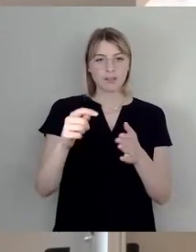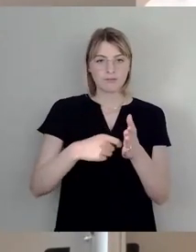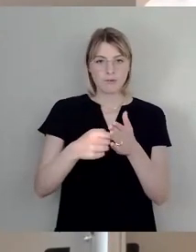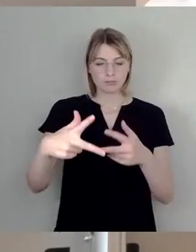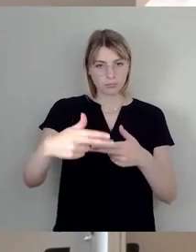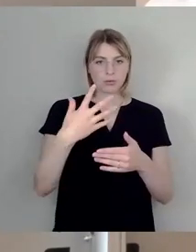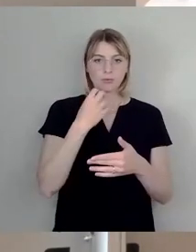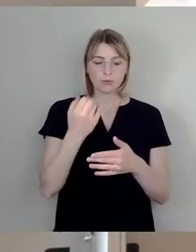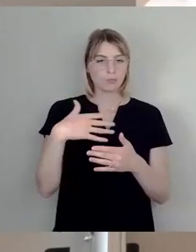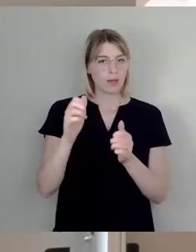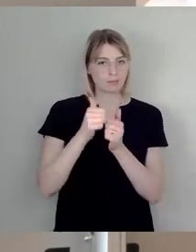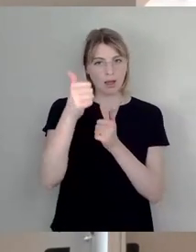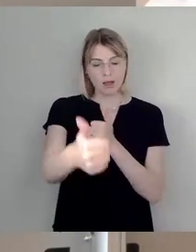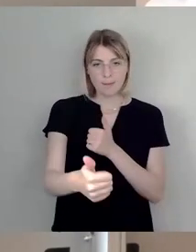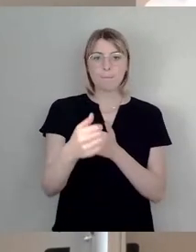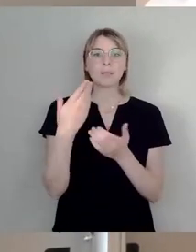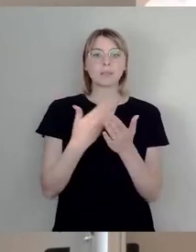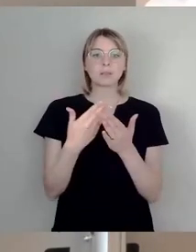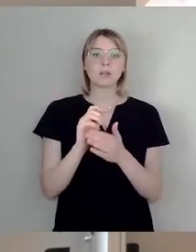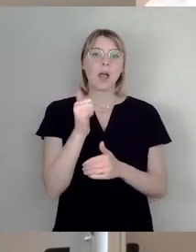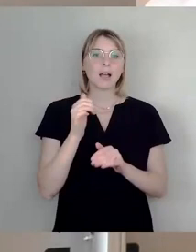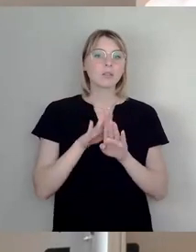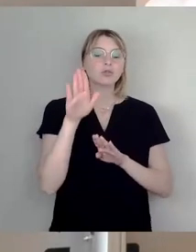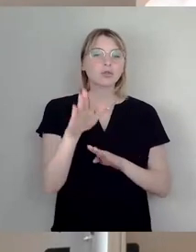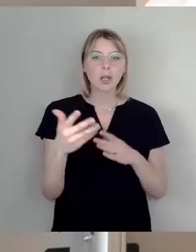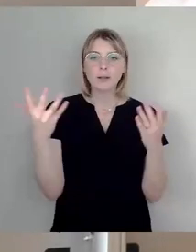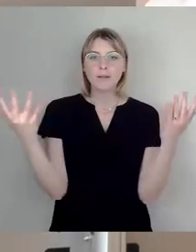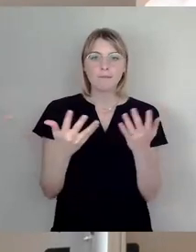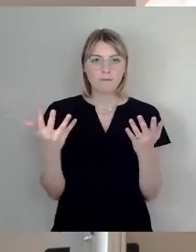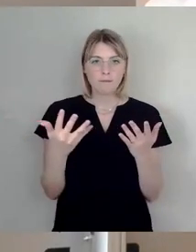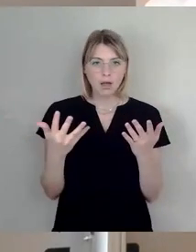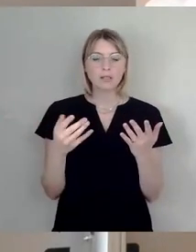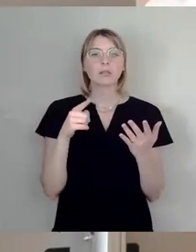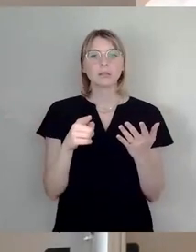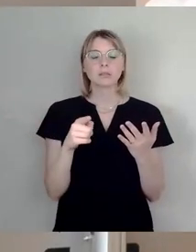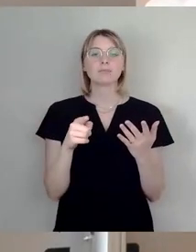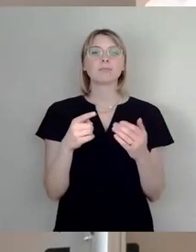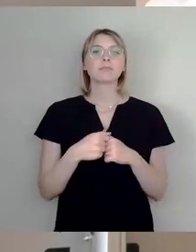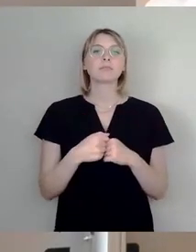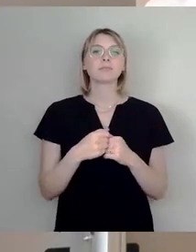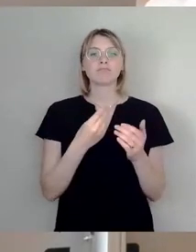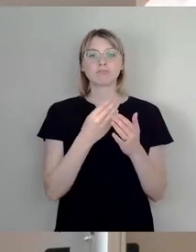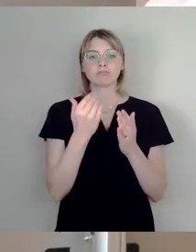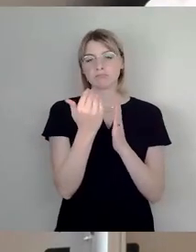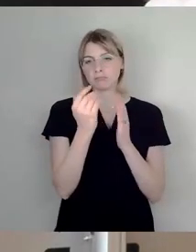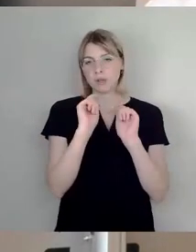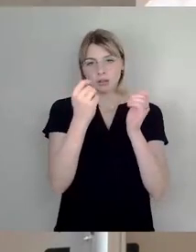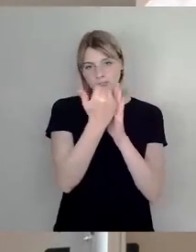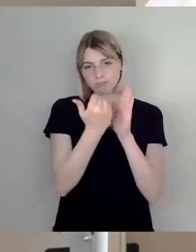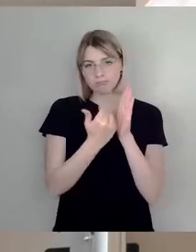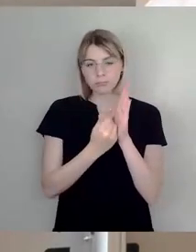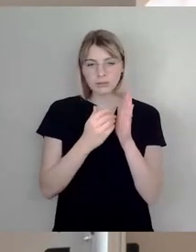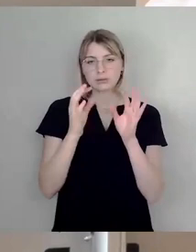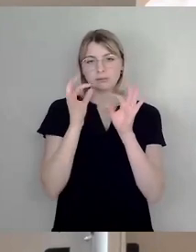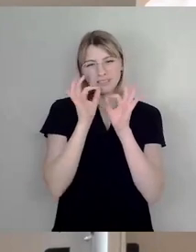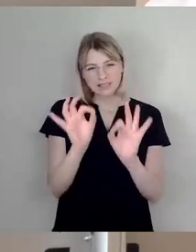Schritt wollen wir jetzt hier machen, was die konkrete Ausgestaltung angeht. Ich bitte deshalb um Zustimmung